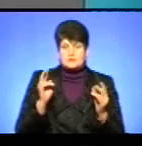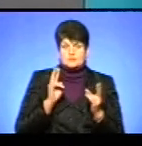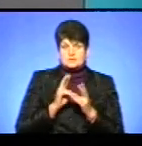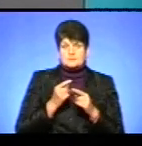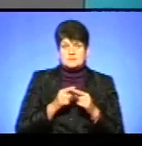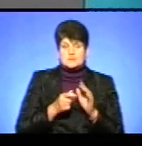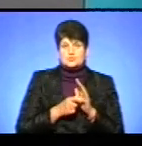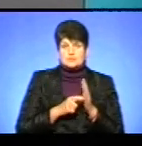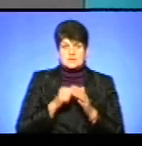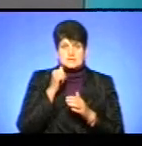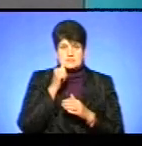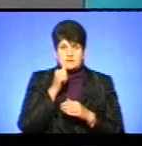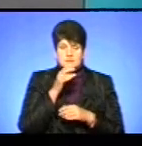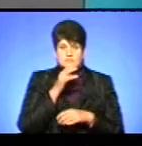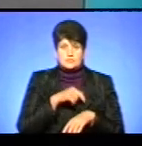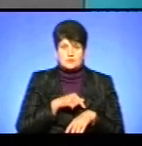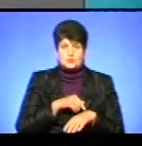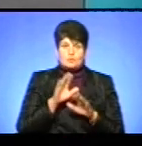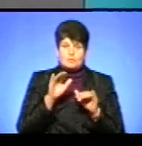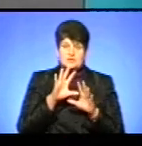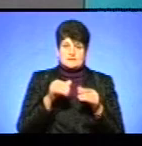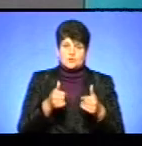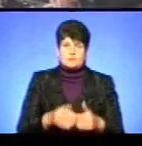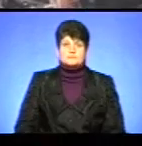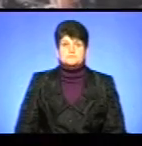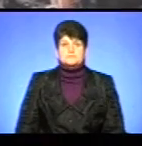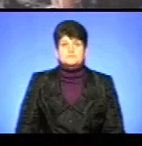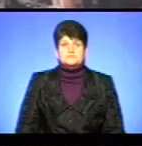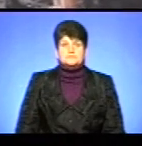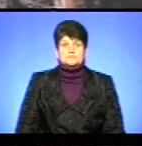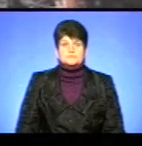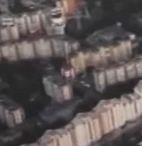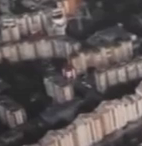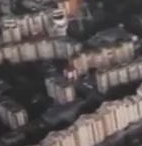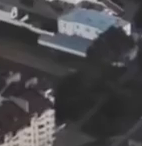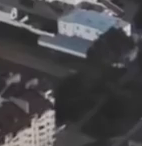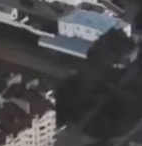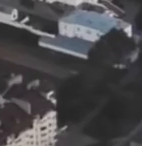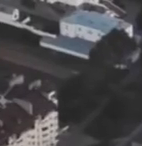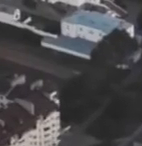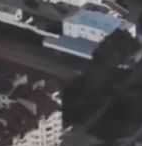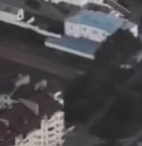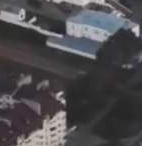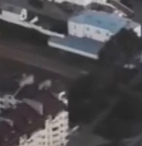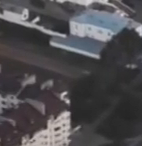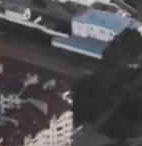у цій студії завтра, у цій же порі. Кажу вам до побачення і на все добре. До побачення. Дякую.